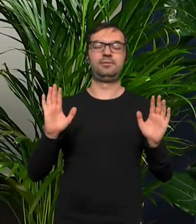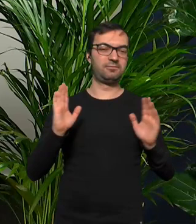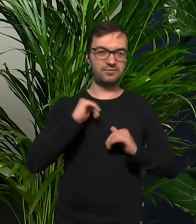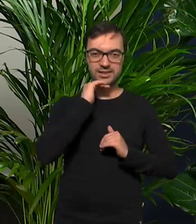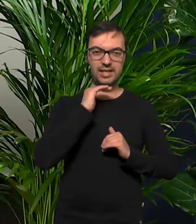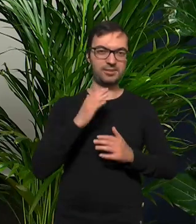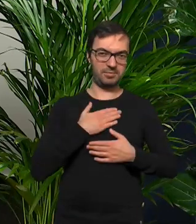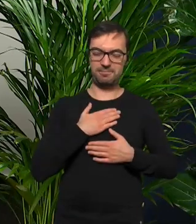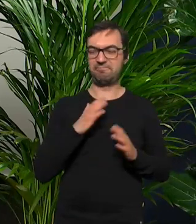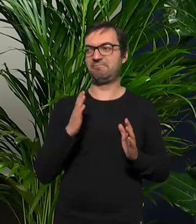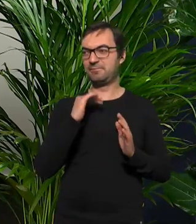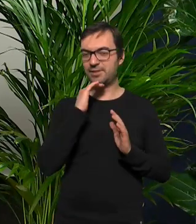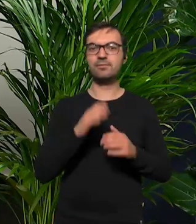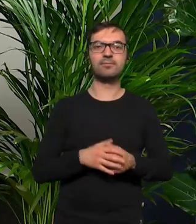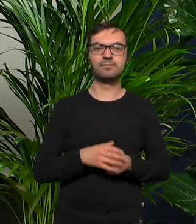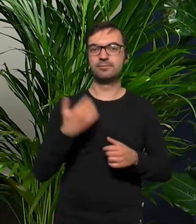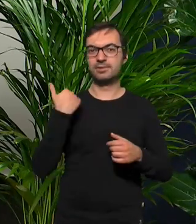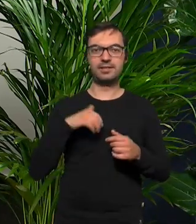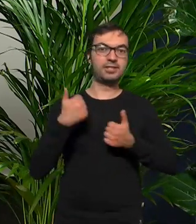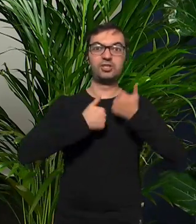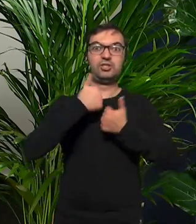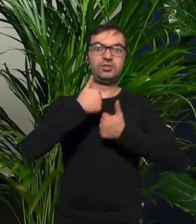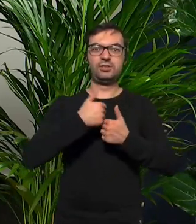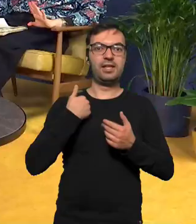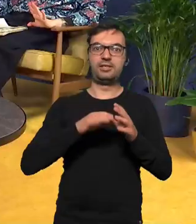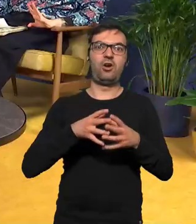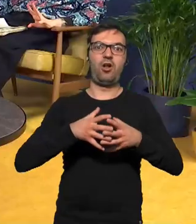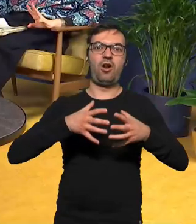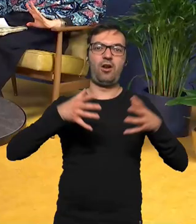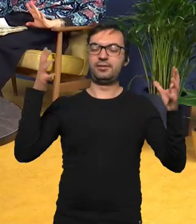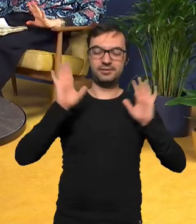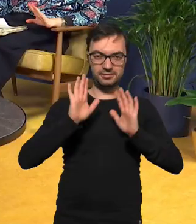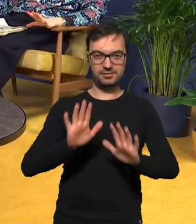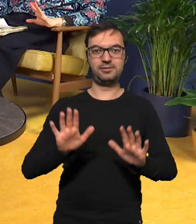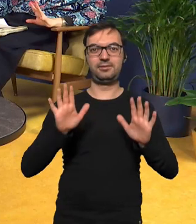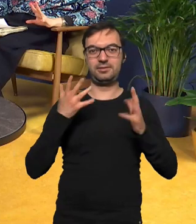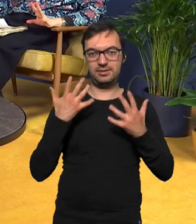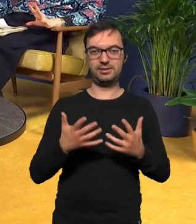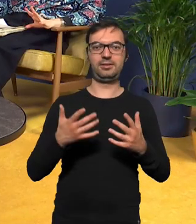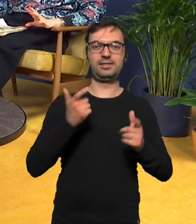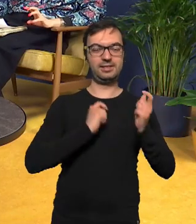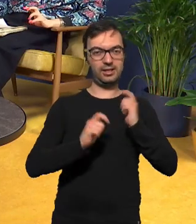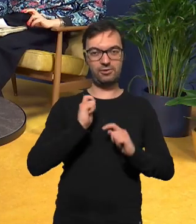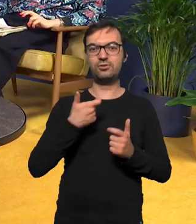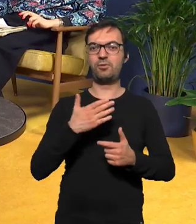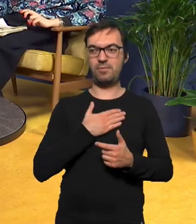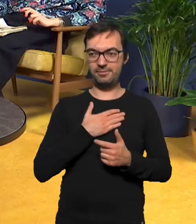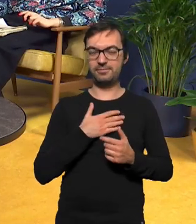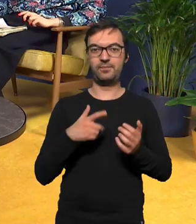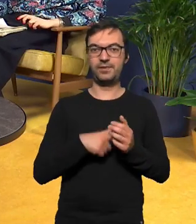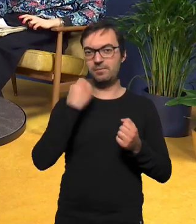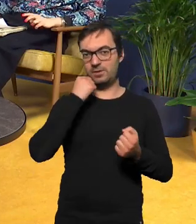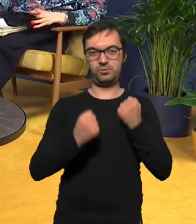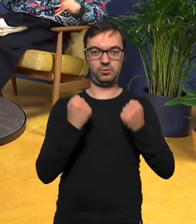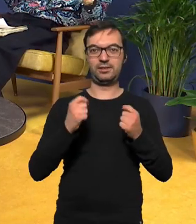chcę okej wbrew tak nie chcę się ścigać nie chcę rosnąć chcę być zadowolony z tego co mam to jest